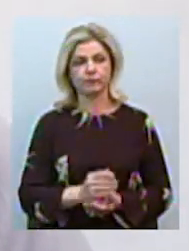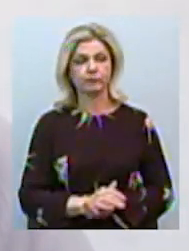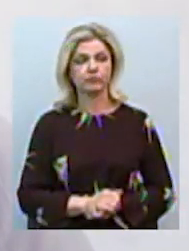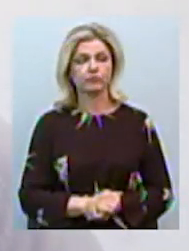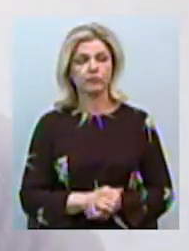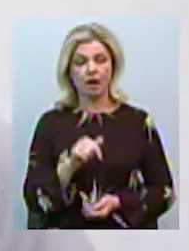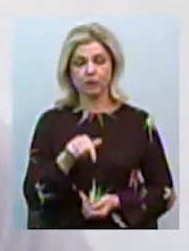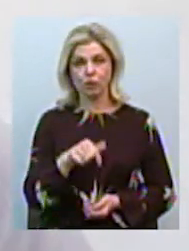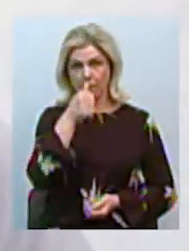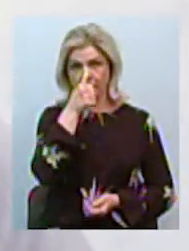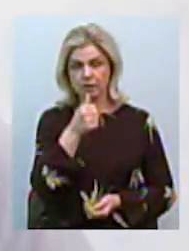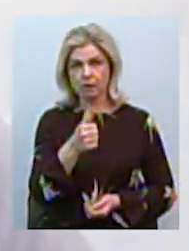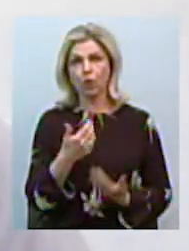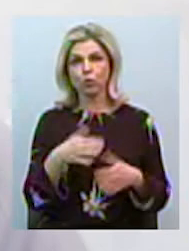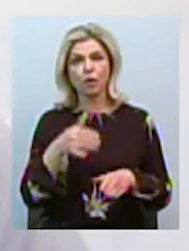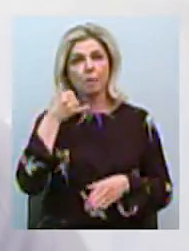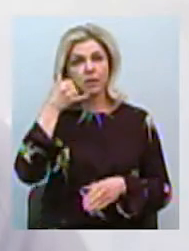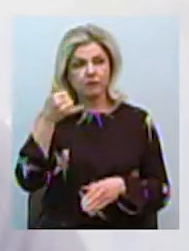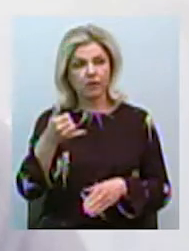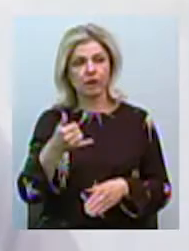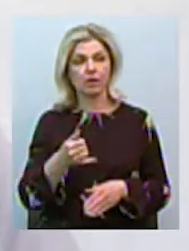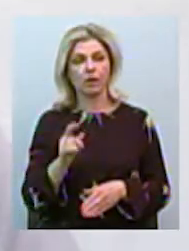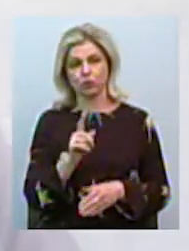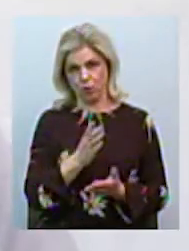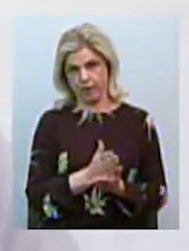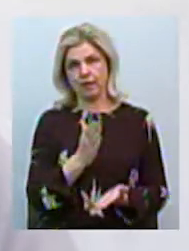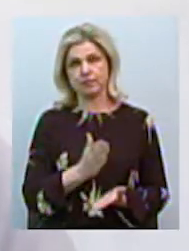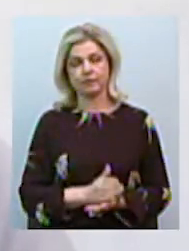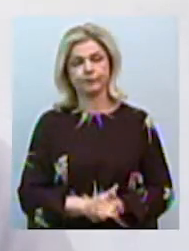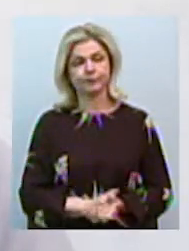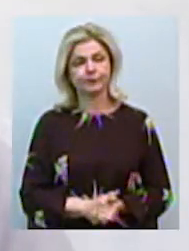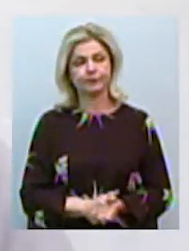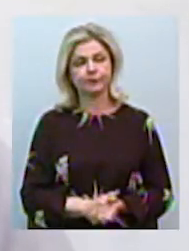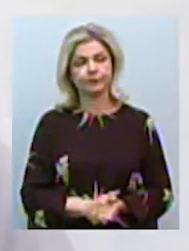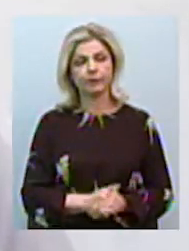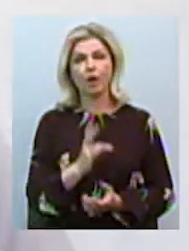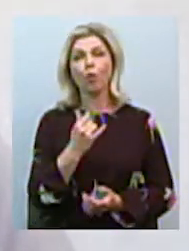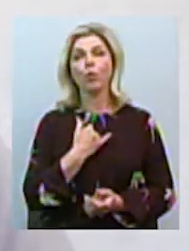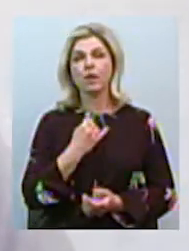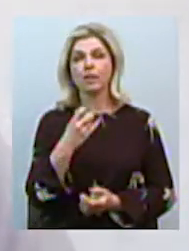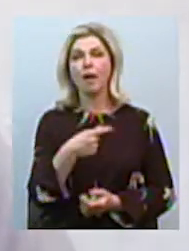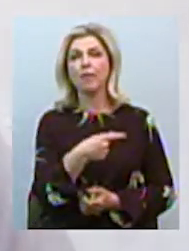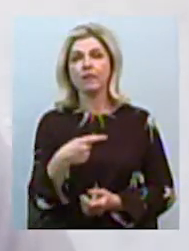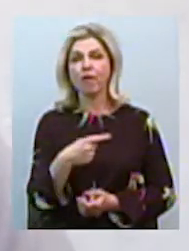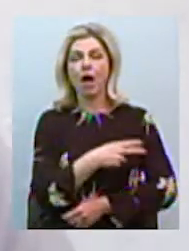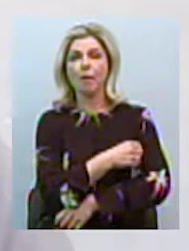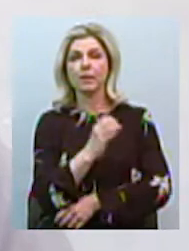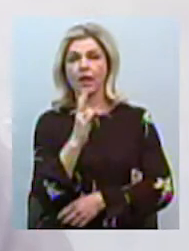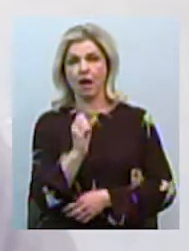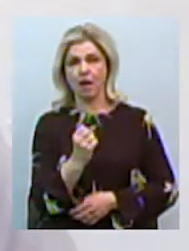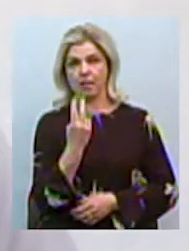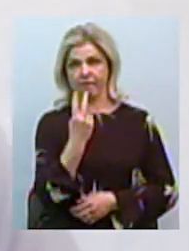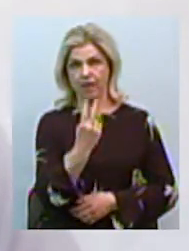А в цьому місяці вже позвонили в аптеки, що є. в нас на першому теж аптеки, аж дві